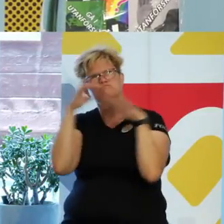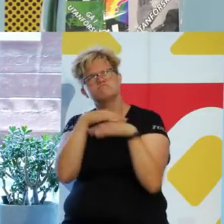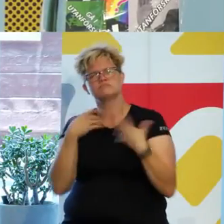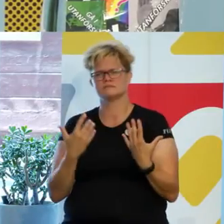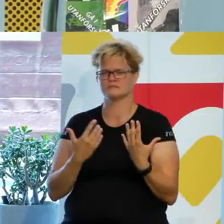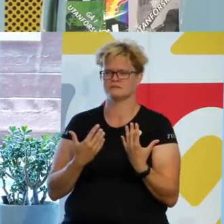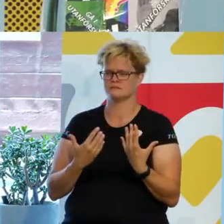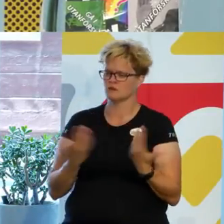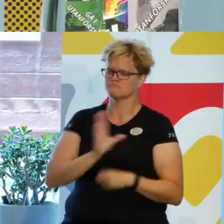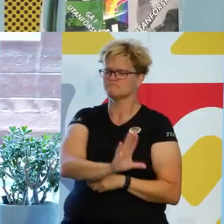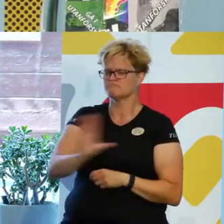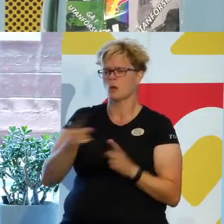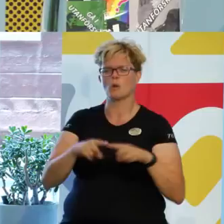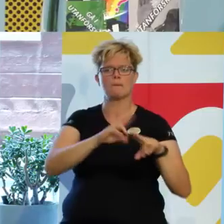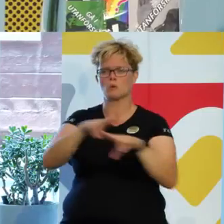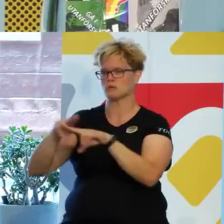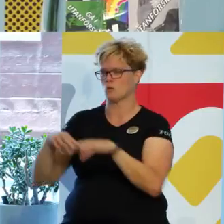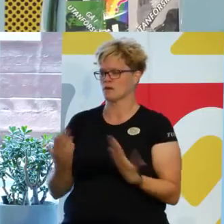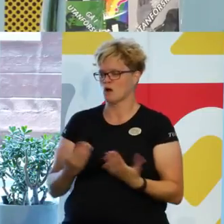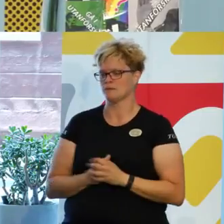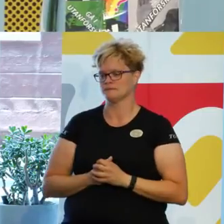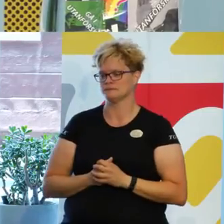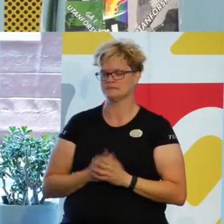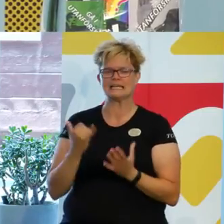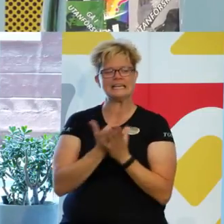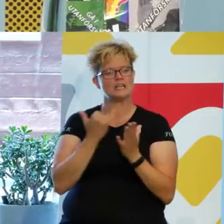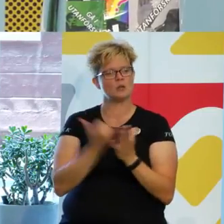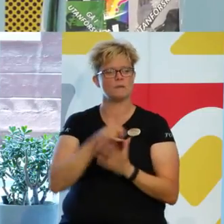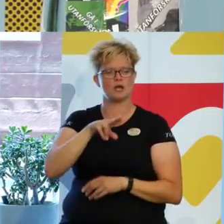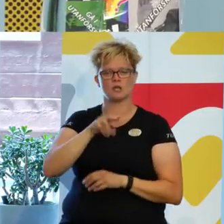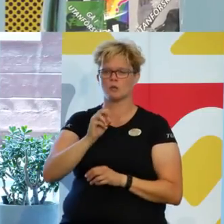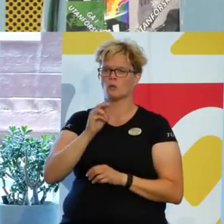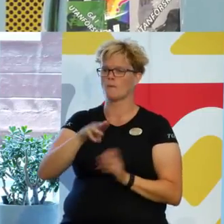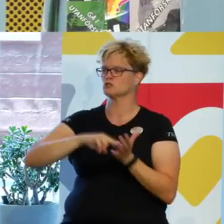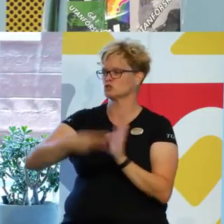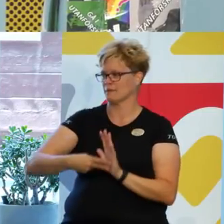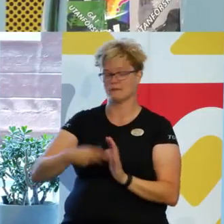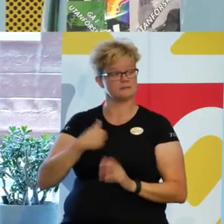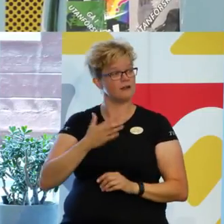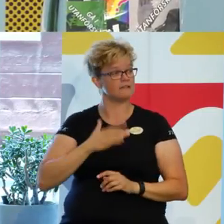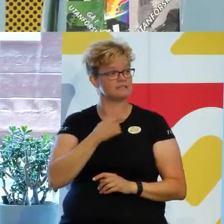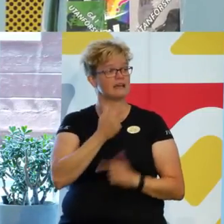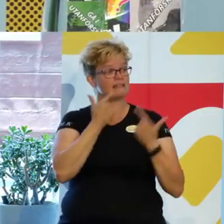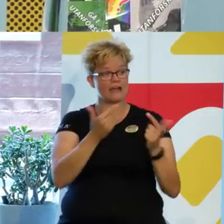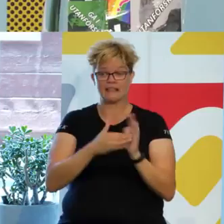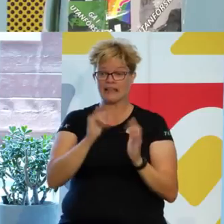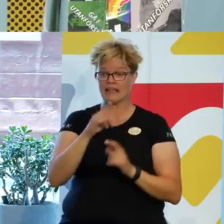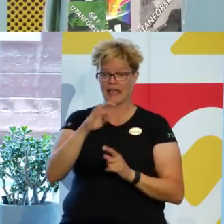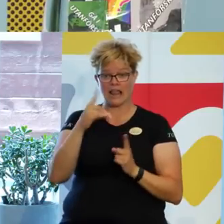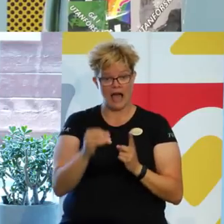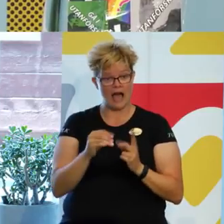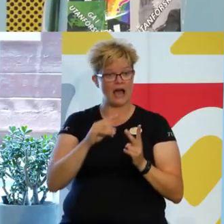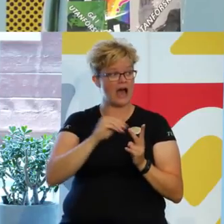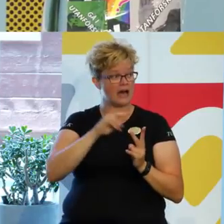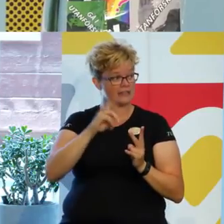sina positioner. I de här normsystemen. Så det vill jag tacka Ingele, Annika,